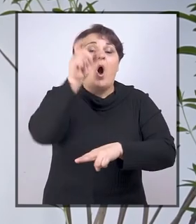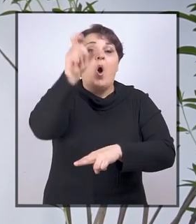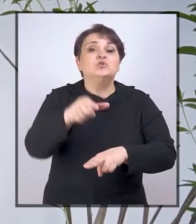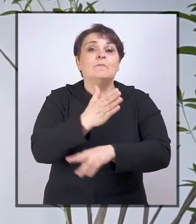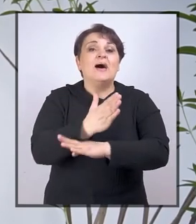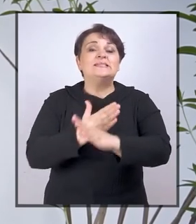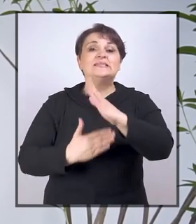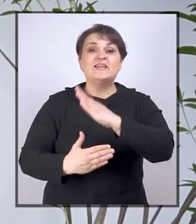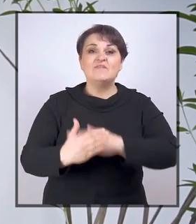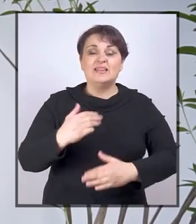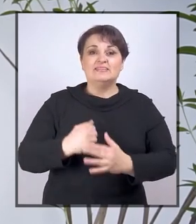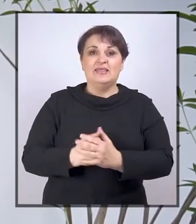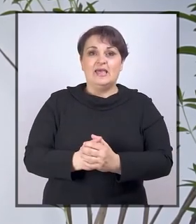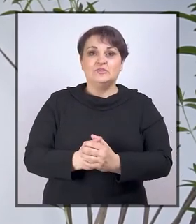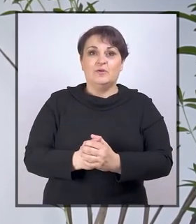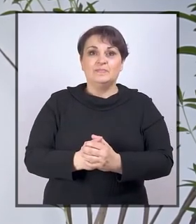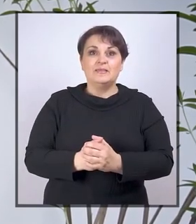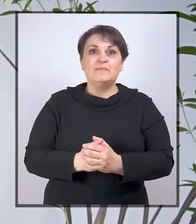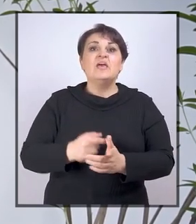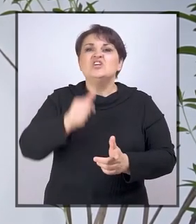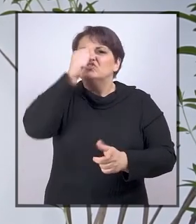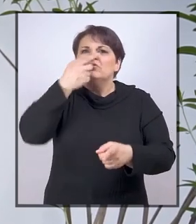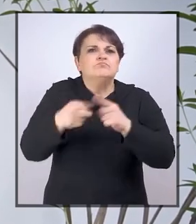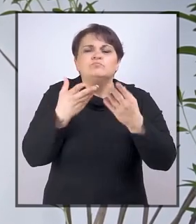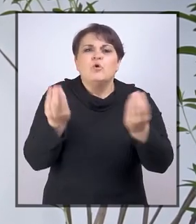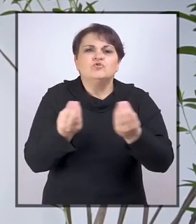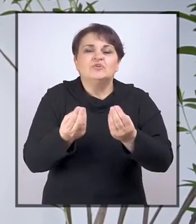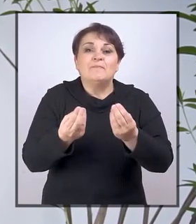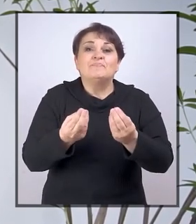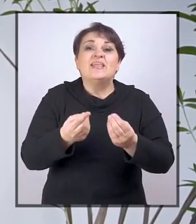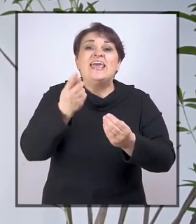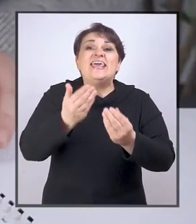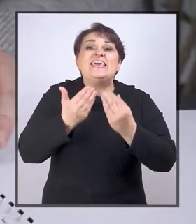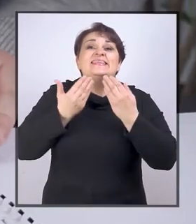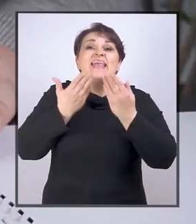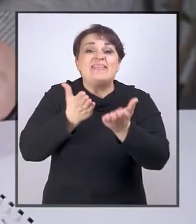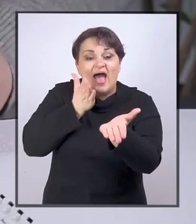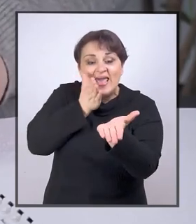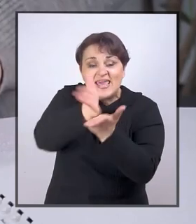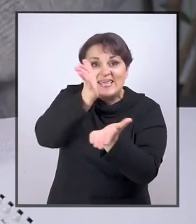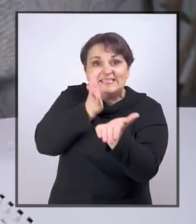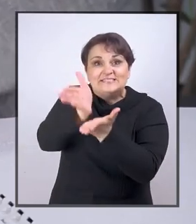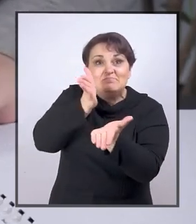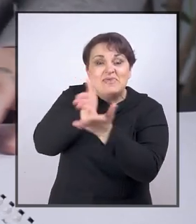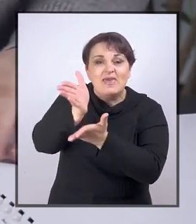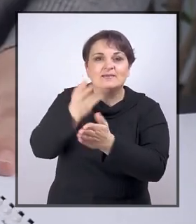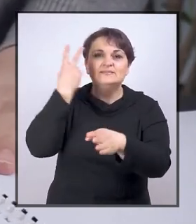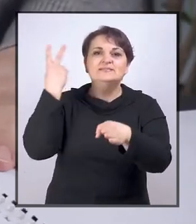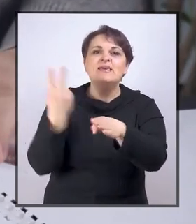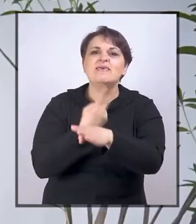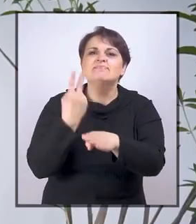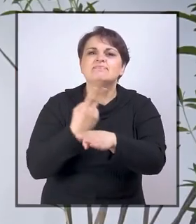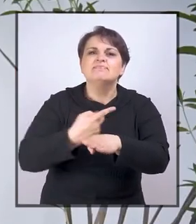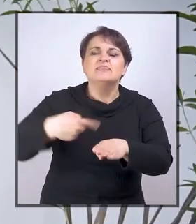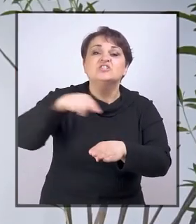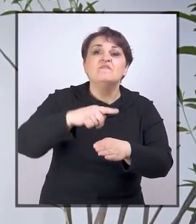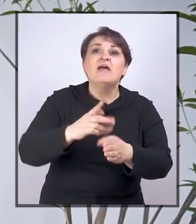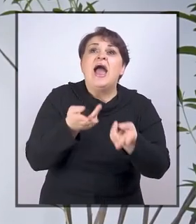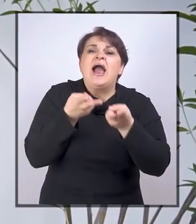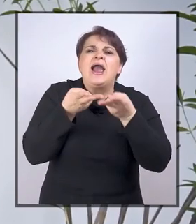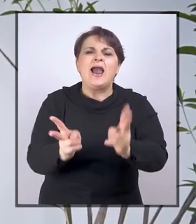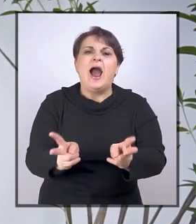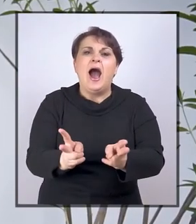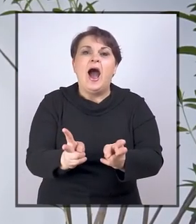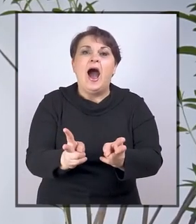prava osoba sa invaliditetom sa ciljem da da smjernice državama na